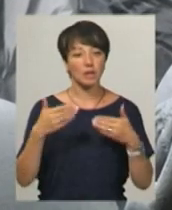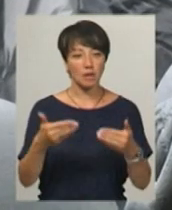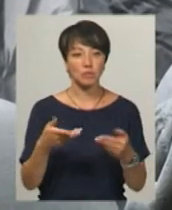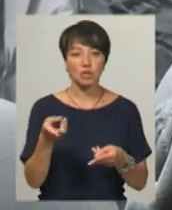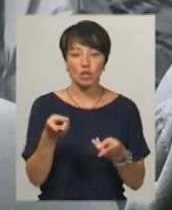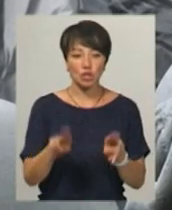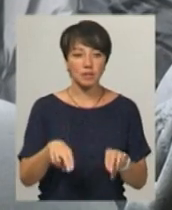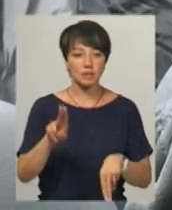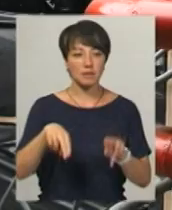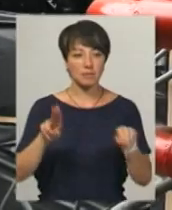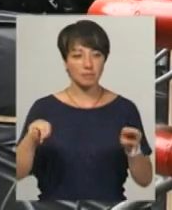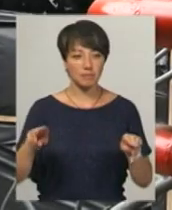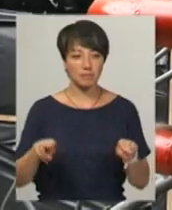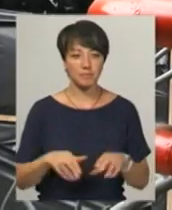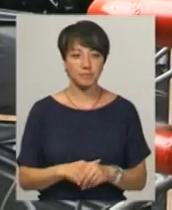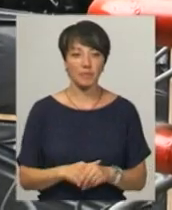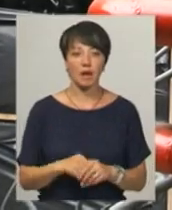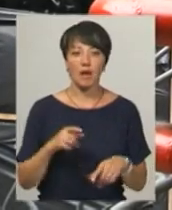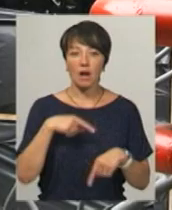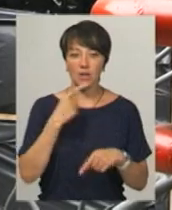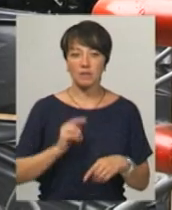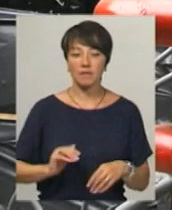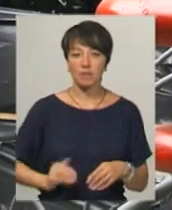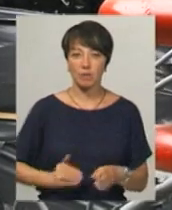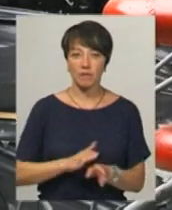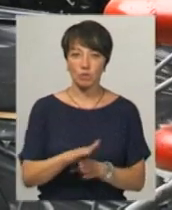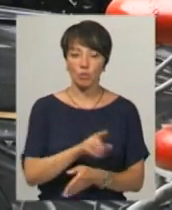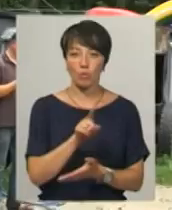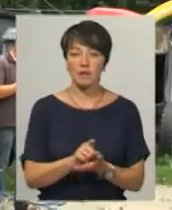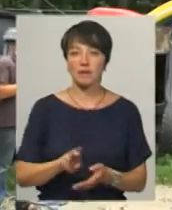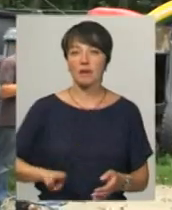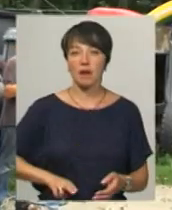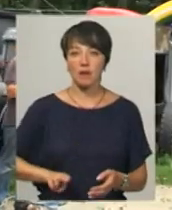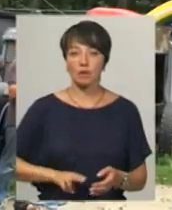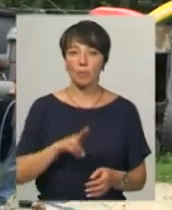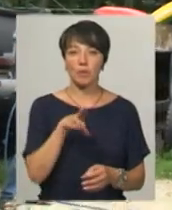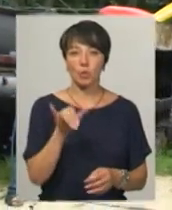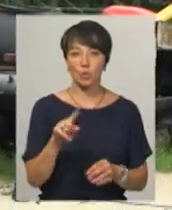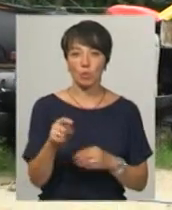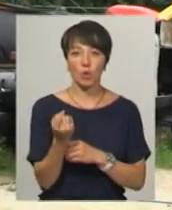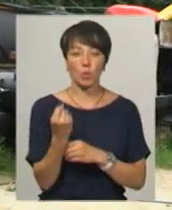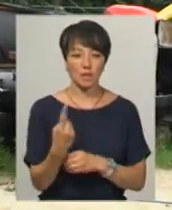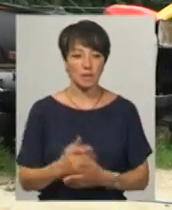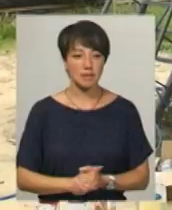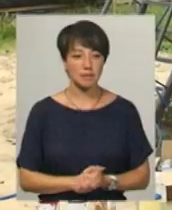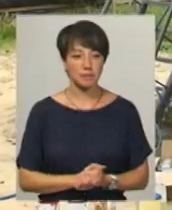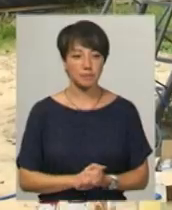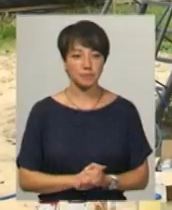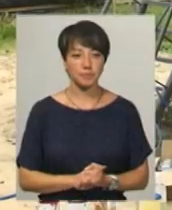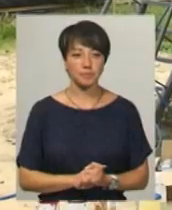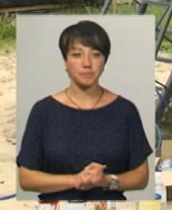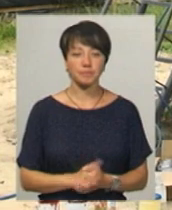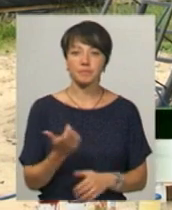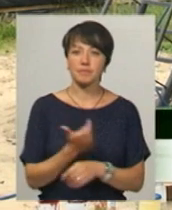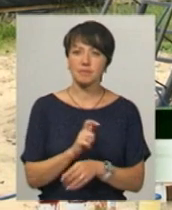залишилося на нас телекофарбове покриття. Про це каже підрядник, виконуючий обов'язки директора Вищого професійного училища номер 11 Василь Салізар. Саме